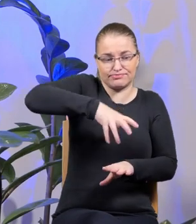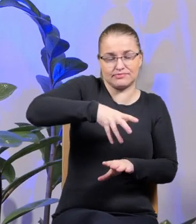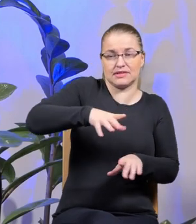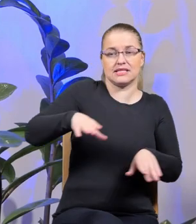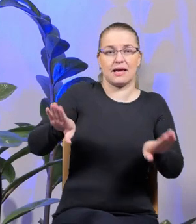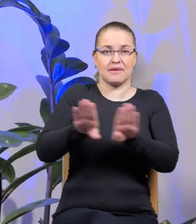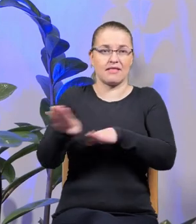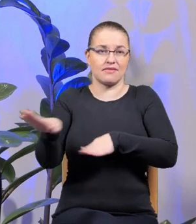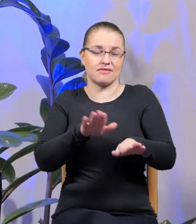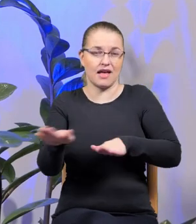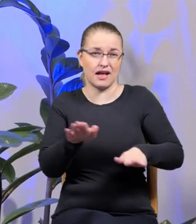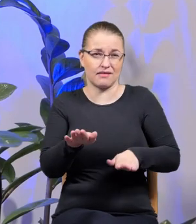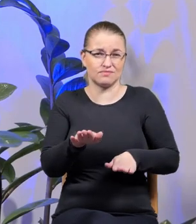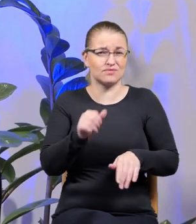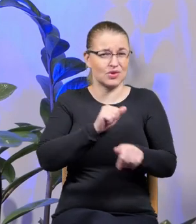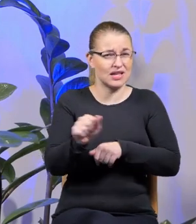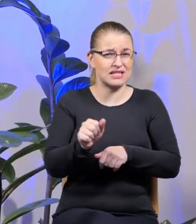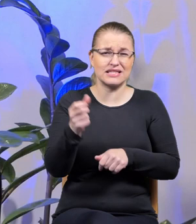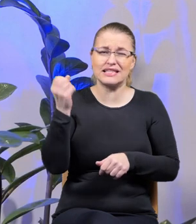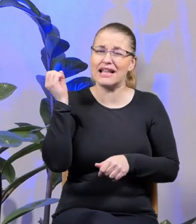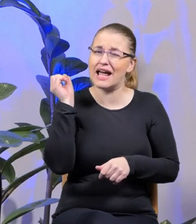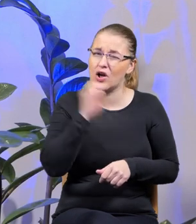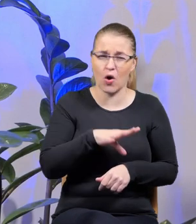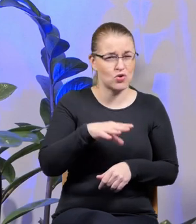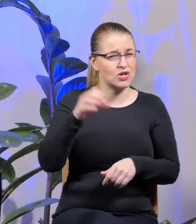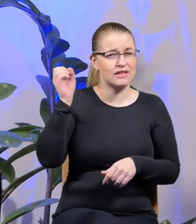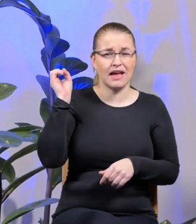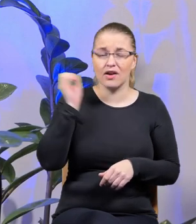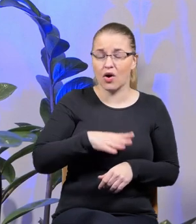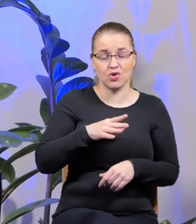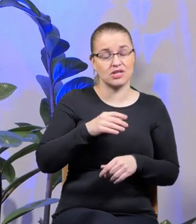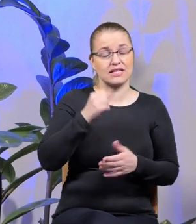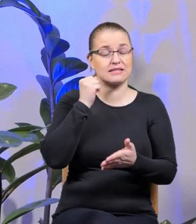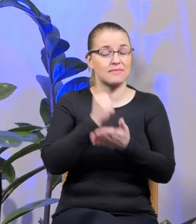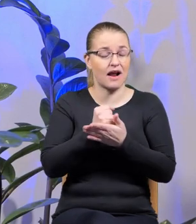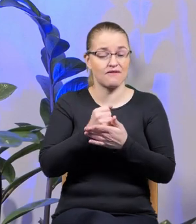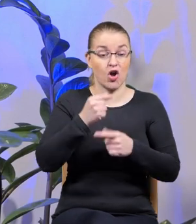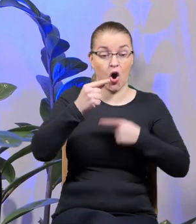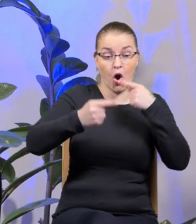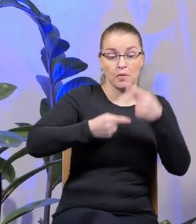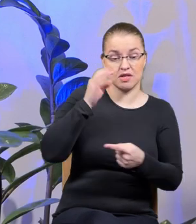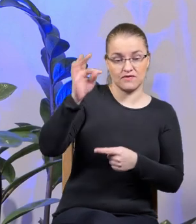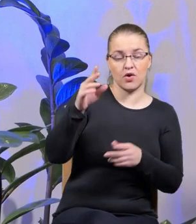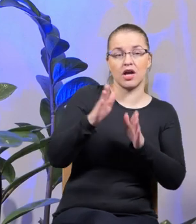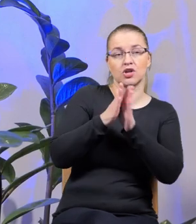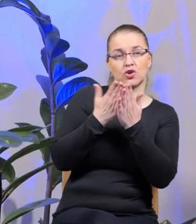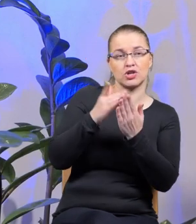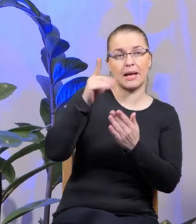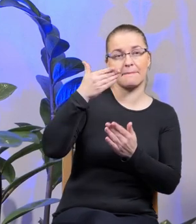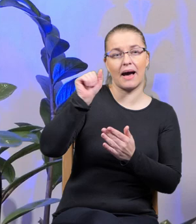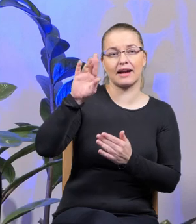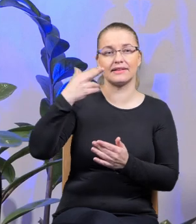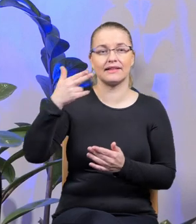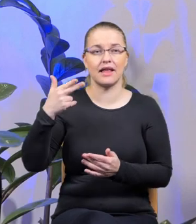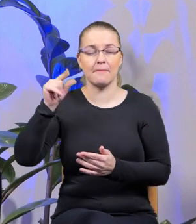ono przypomina naprawdę najgorsze rzeczy, które opisywał w swoich książkach Martin Polak. Tam sama widziałam